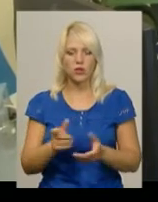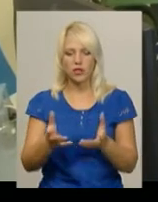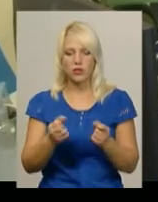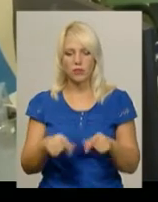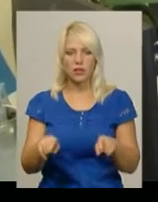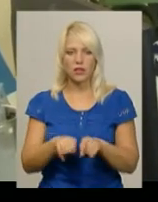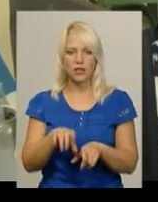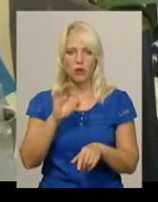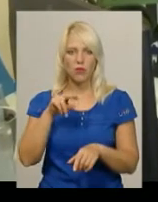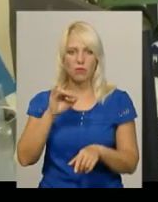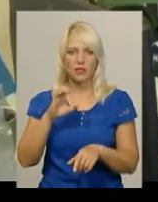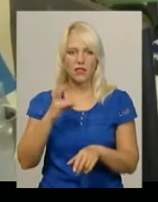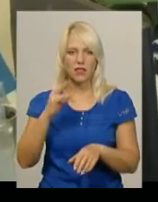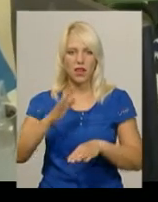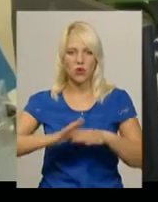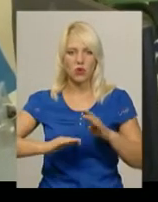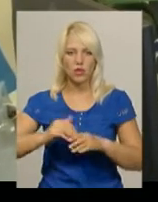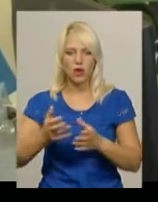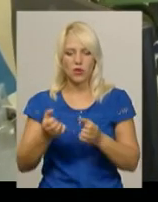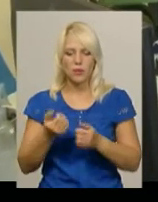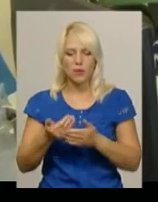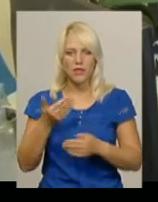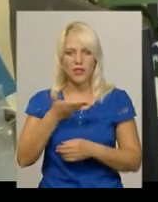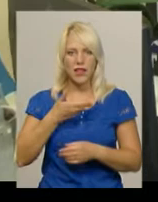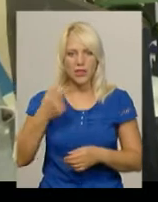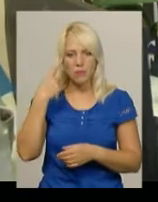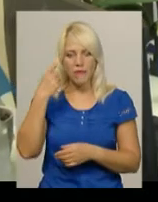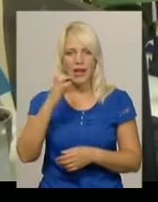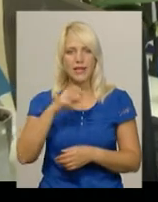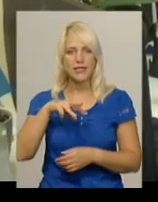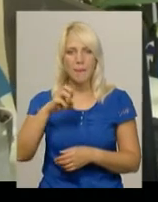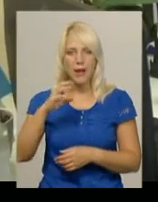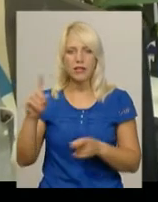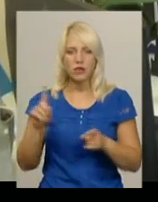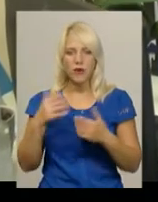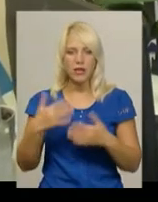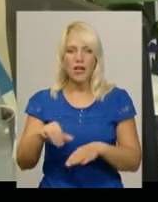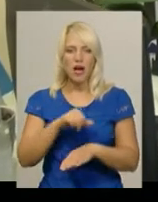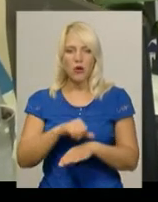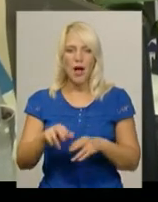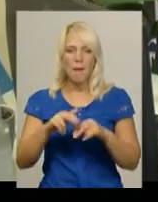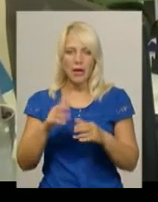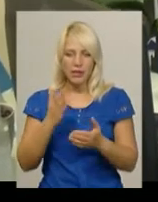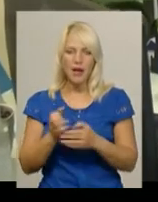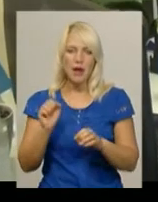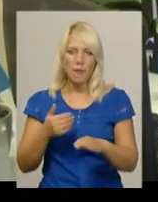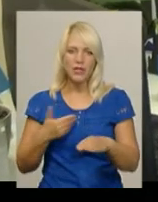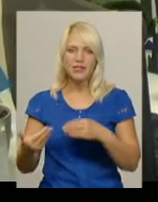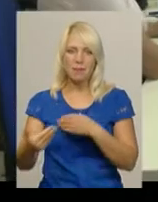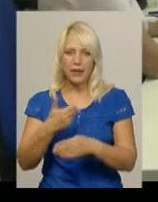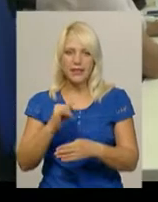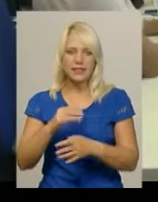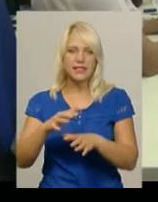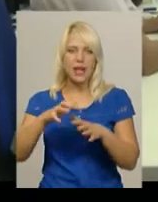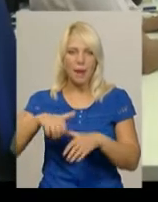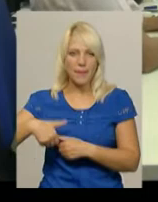на руки, отримує від нас повідомлення, есемеску про те, що вже закордонний паспорт є і може підійти до нас забрати.